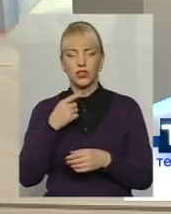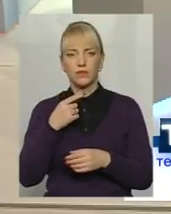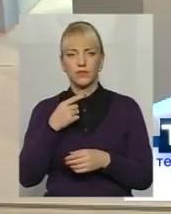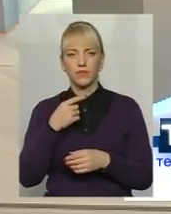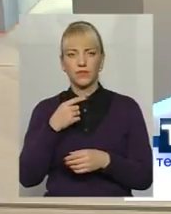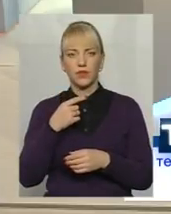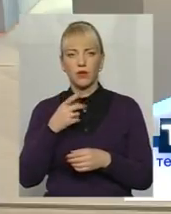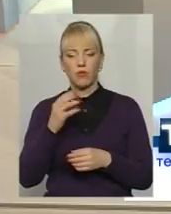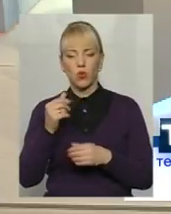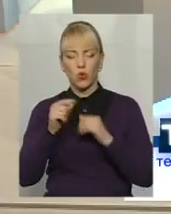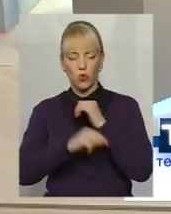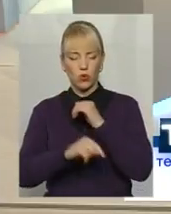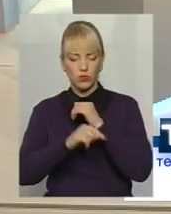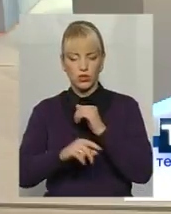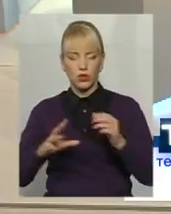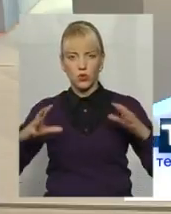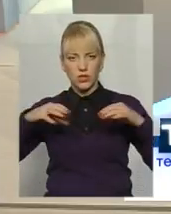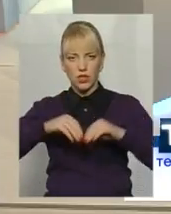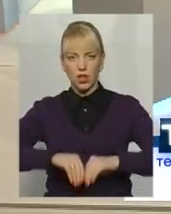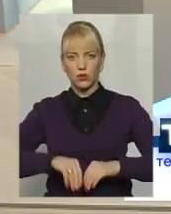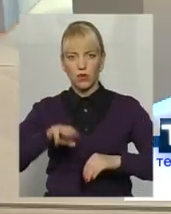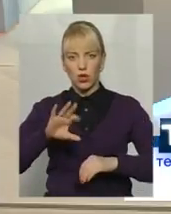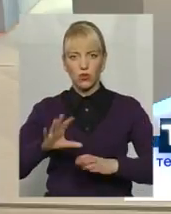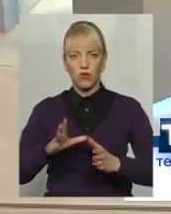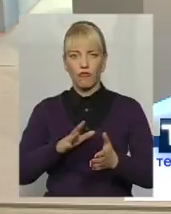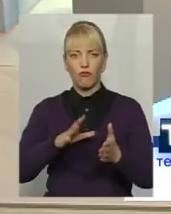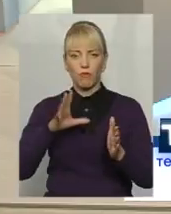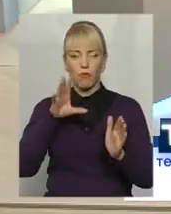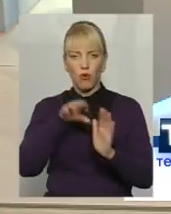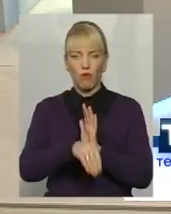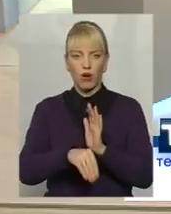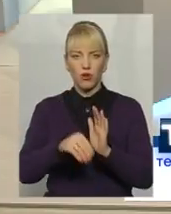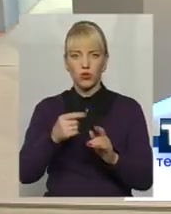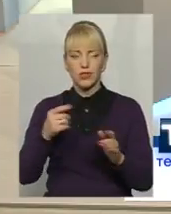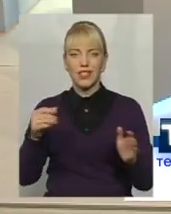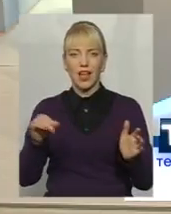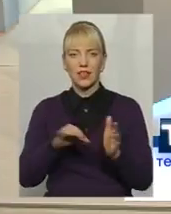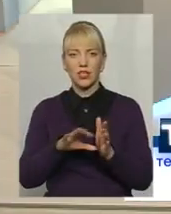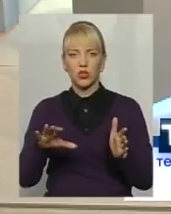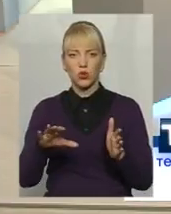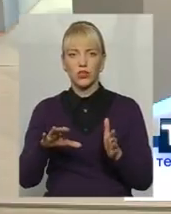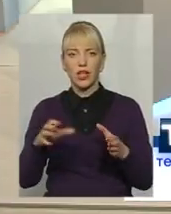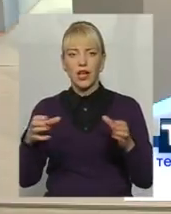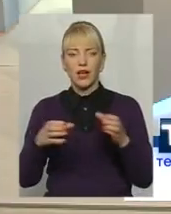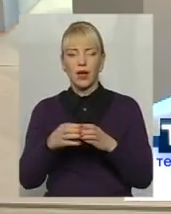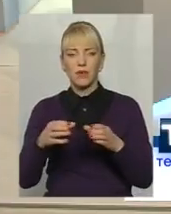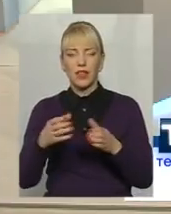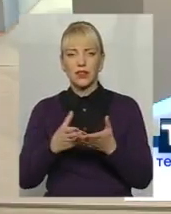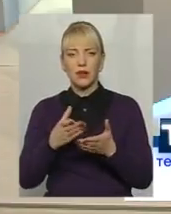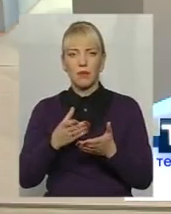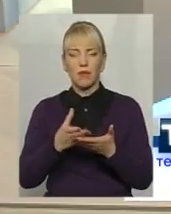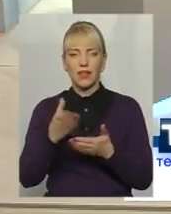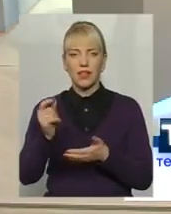корупційну складову, то впроваджується електронний кабінет платника податків, який